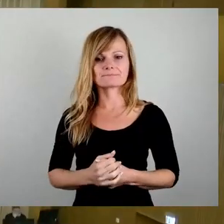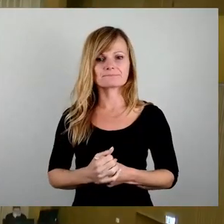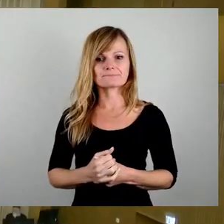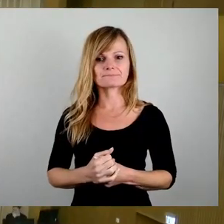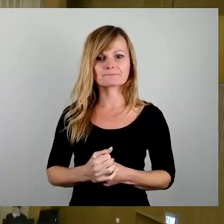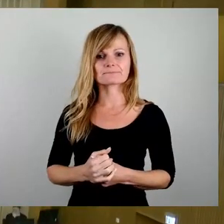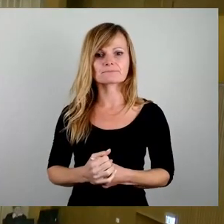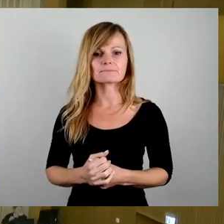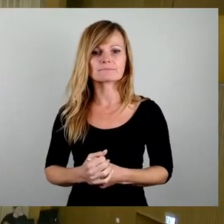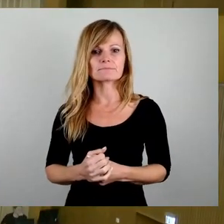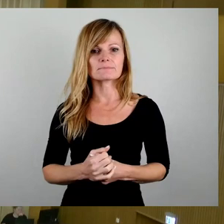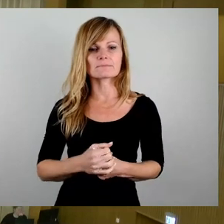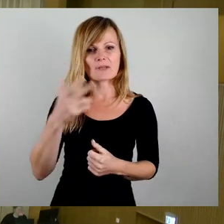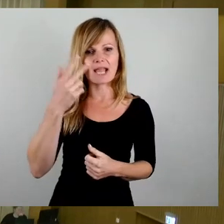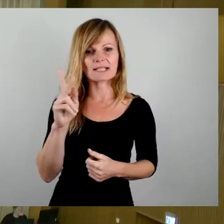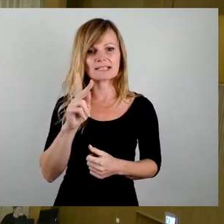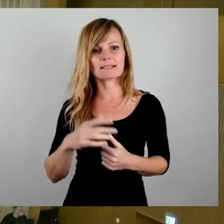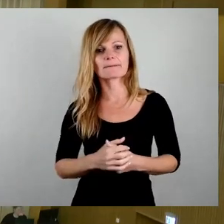Jetzt ist Herr Kießling, dann Herr Heinz.